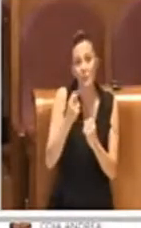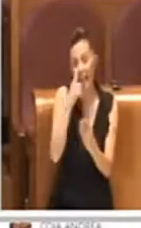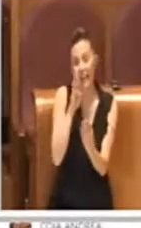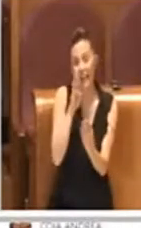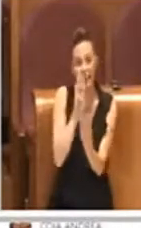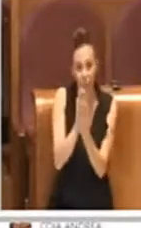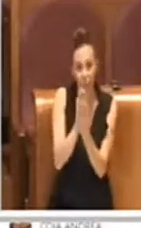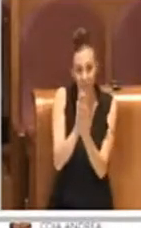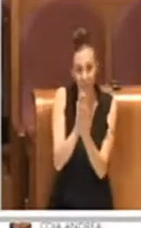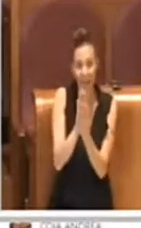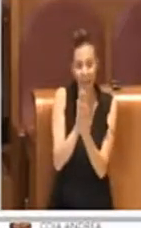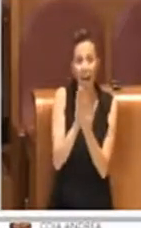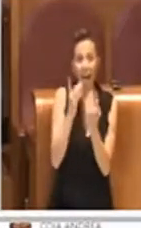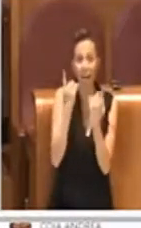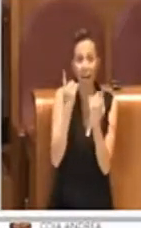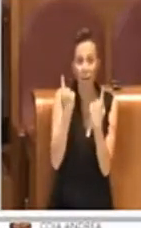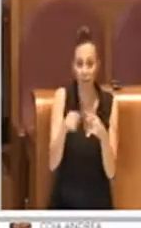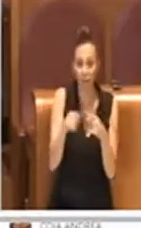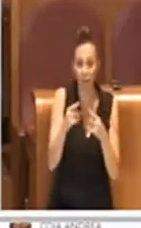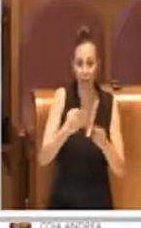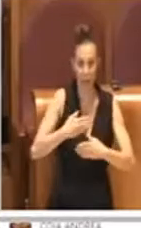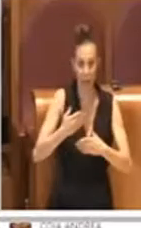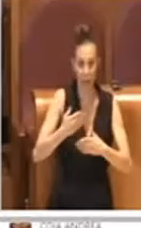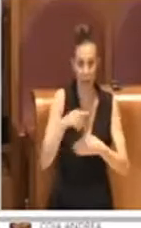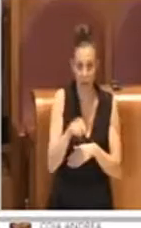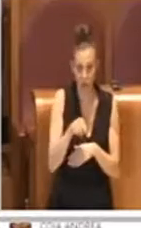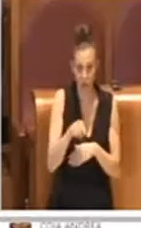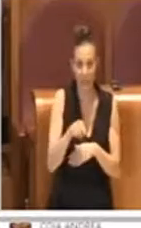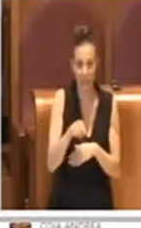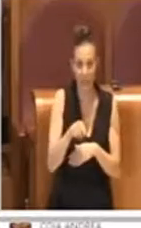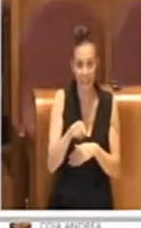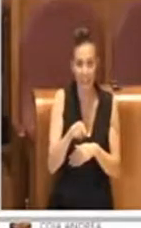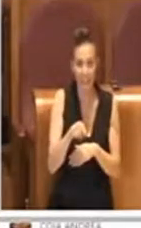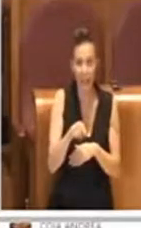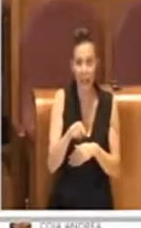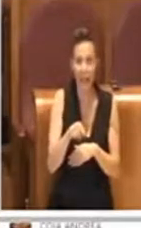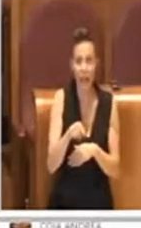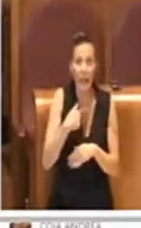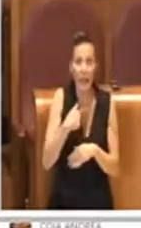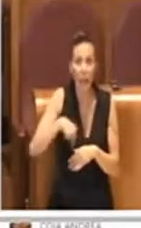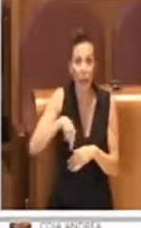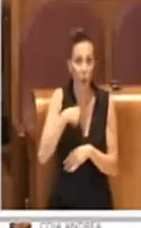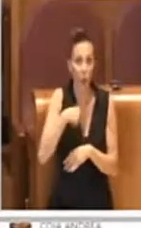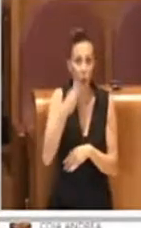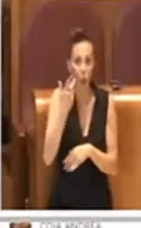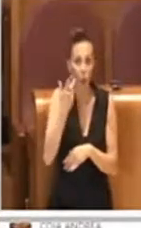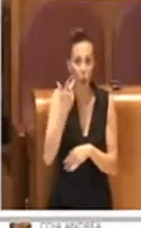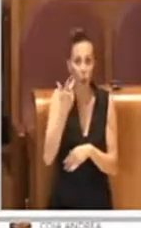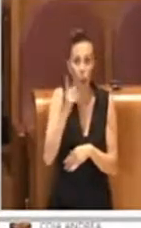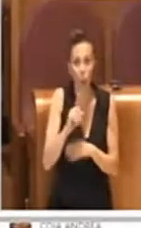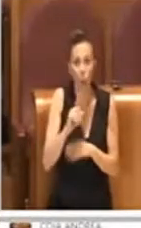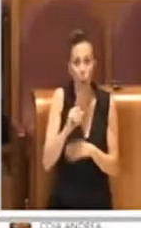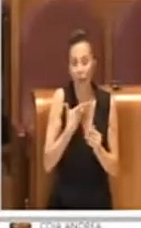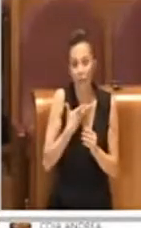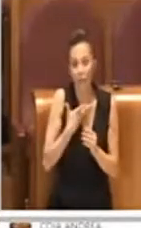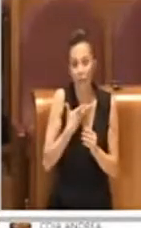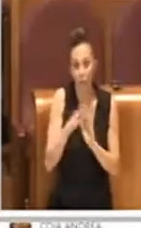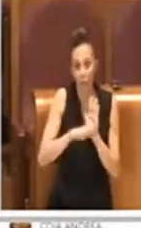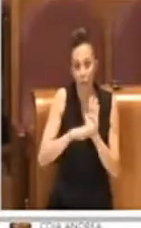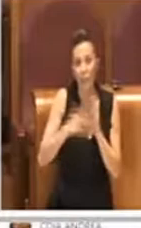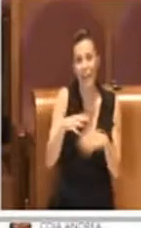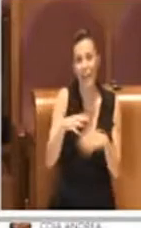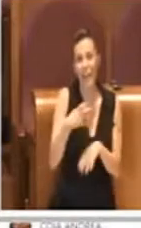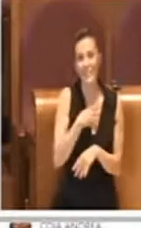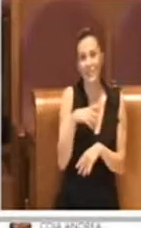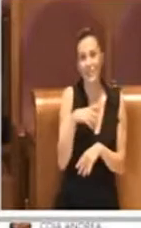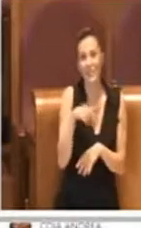che è un'emergenza che ovviamente non poteva essere programmata. Già l'assessore Lemmetti ha